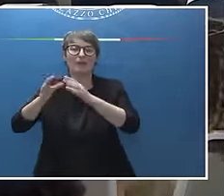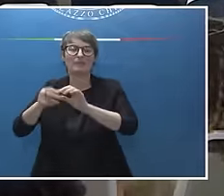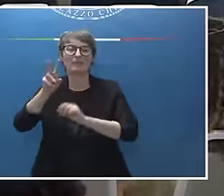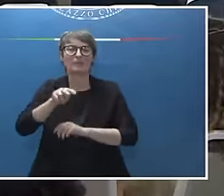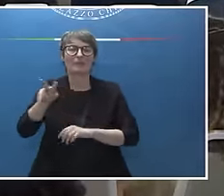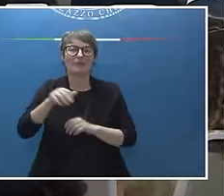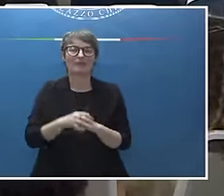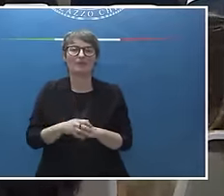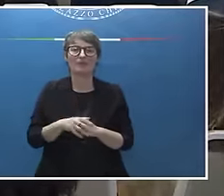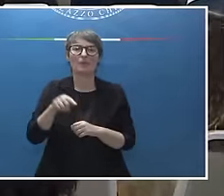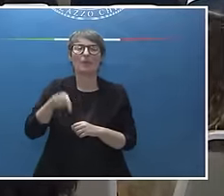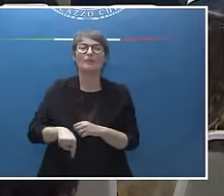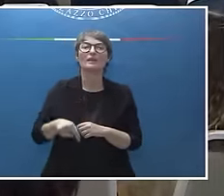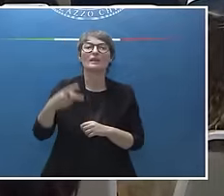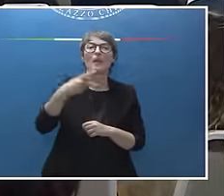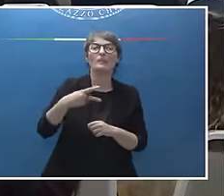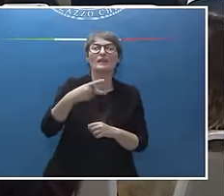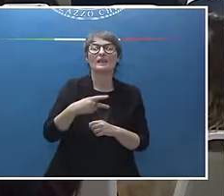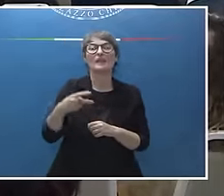Nohara della Japan TV.